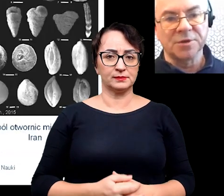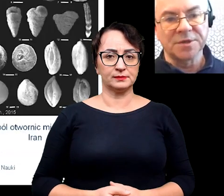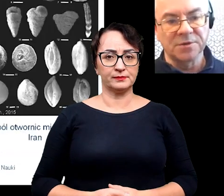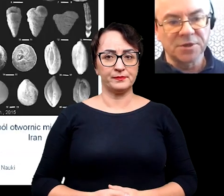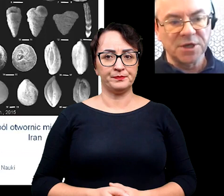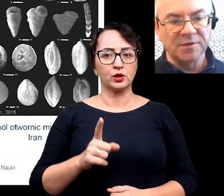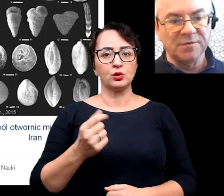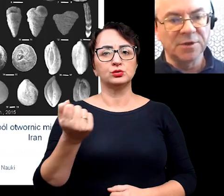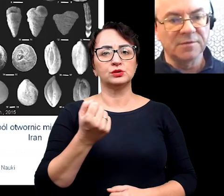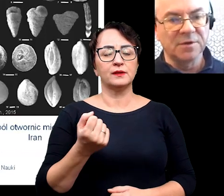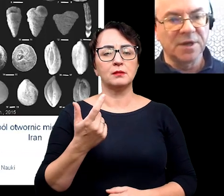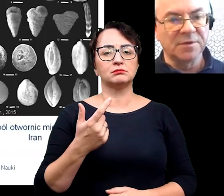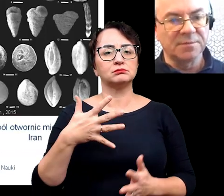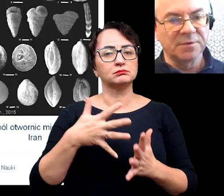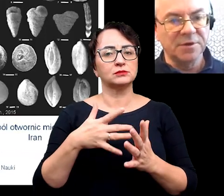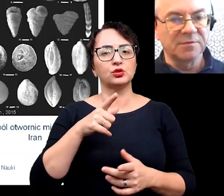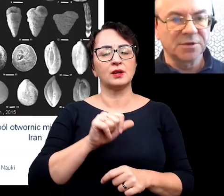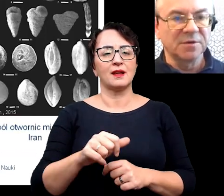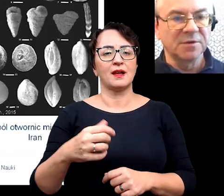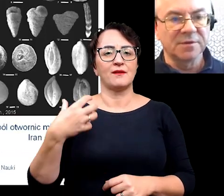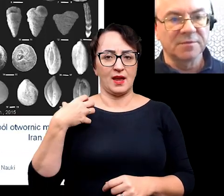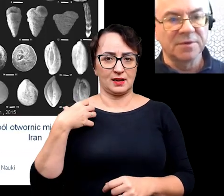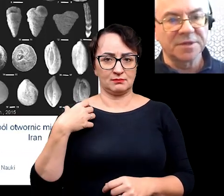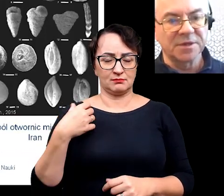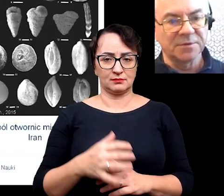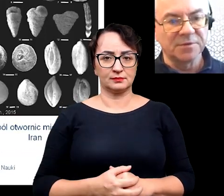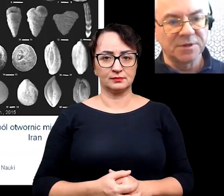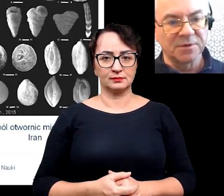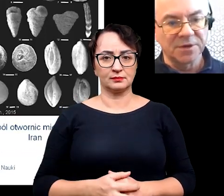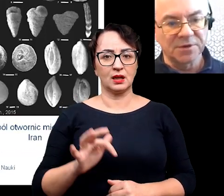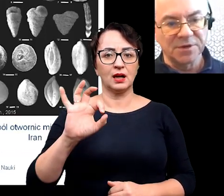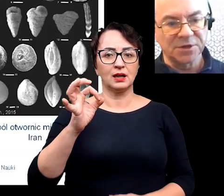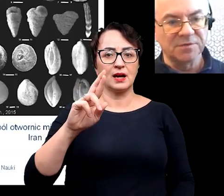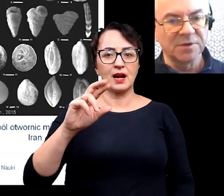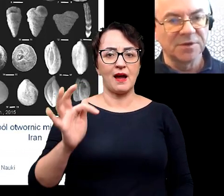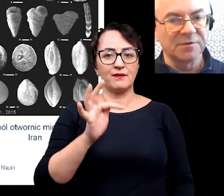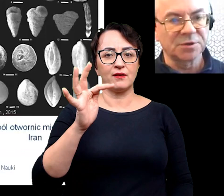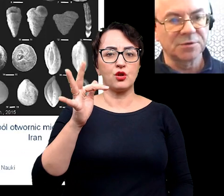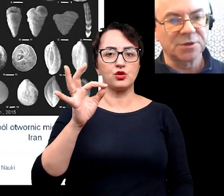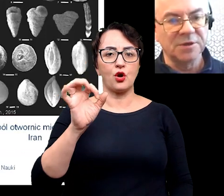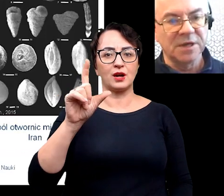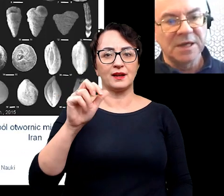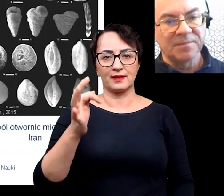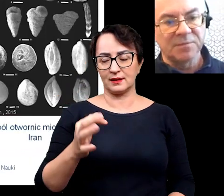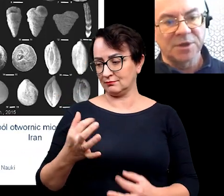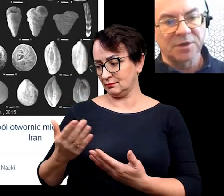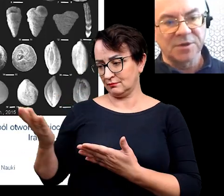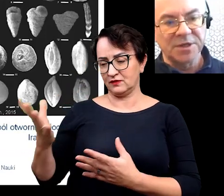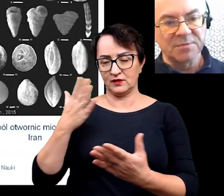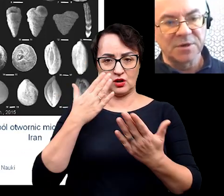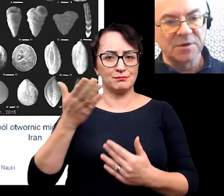służących do określania wieku. Tak wyglądały graptolity. Właściwie wyglądają obecnie graptolity, bo one trochę inaczej wyglądały w przeszłości.